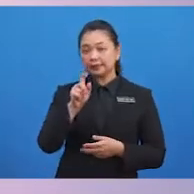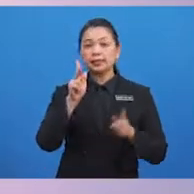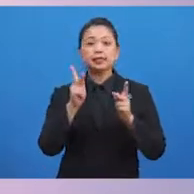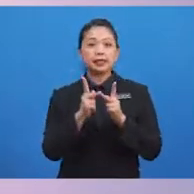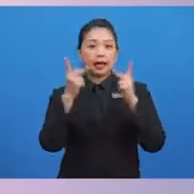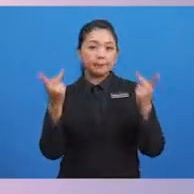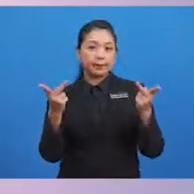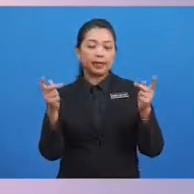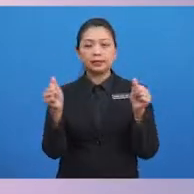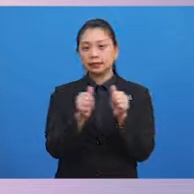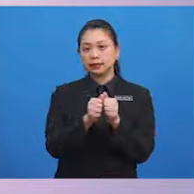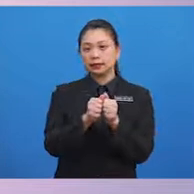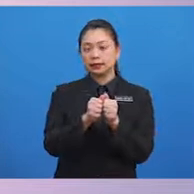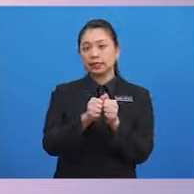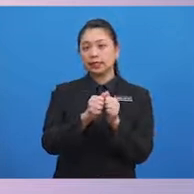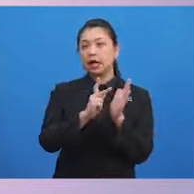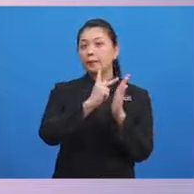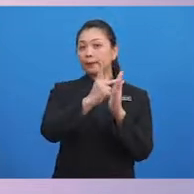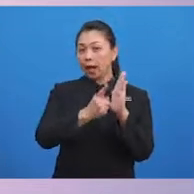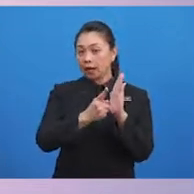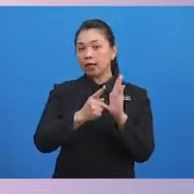dengan para tetamu.